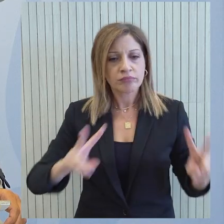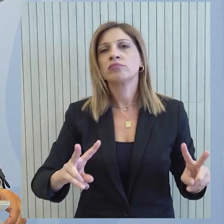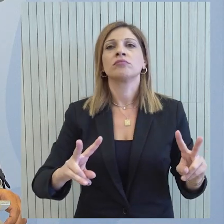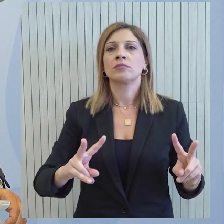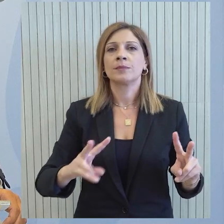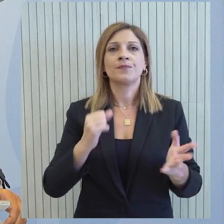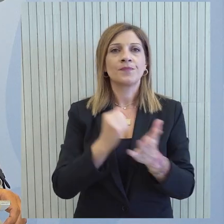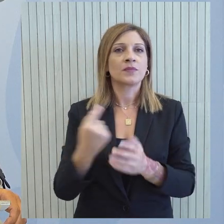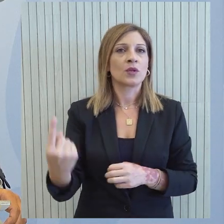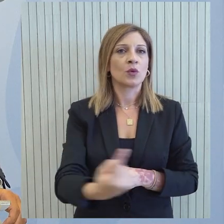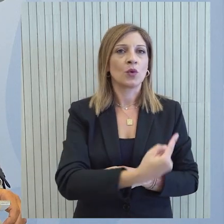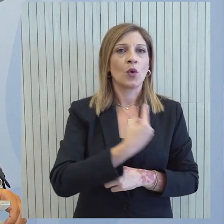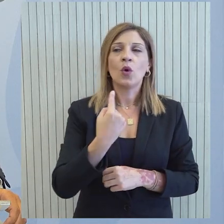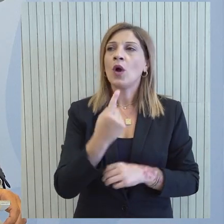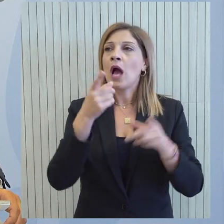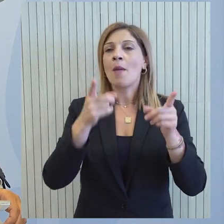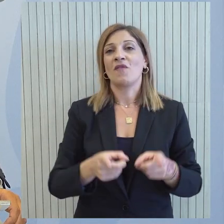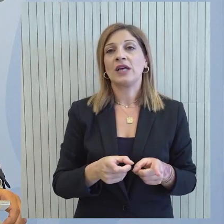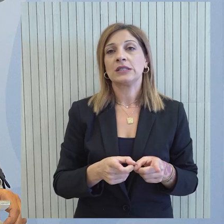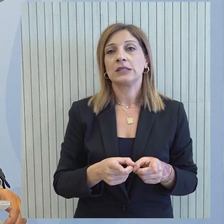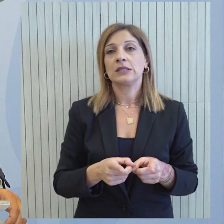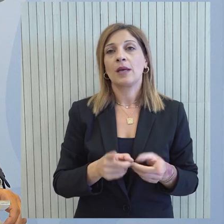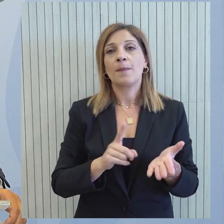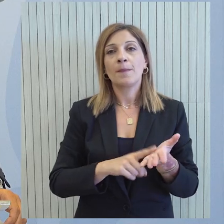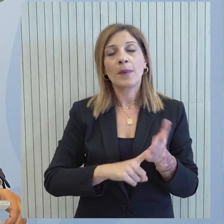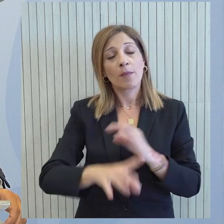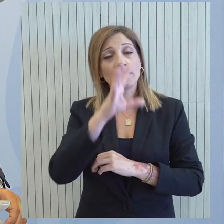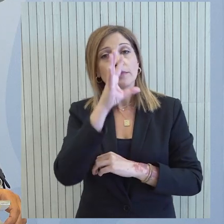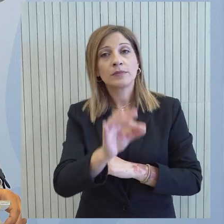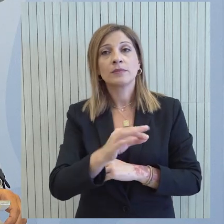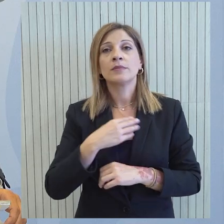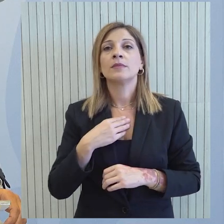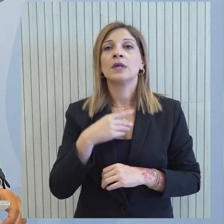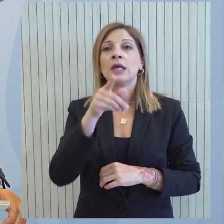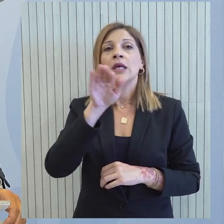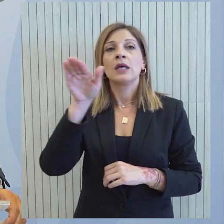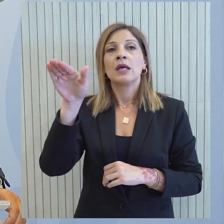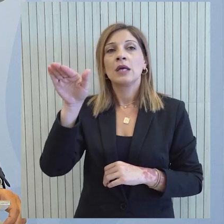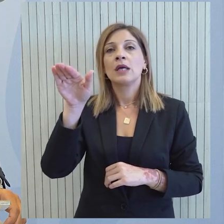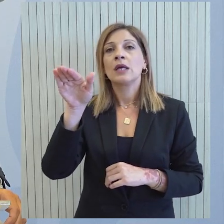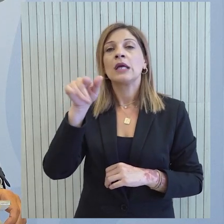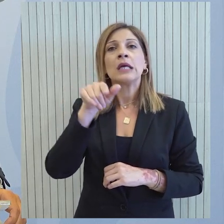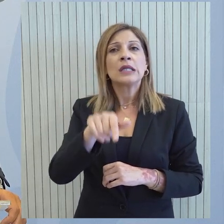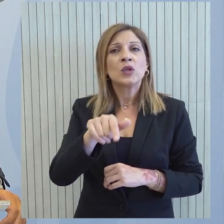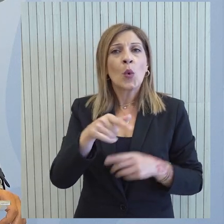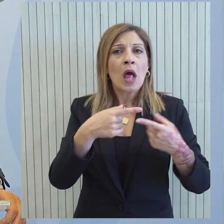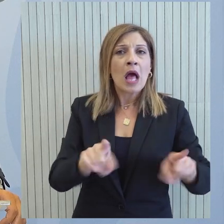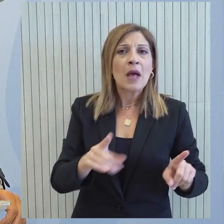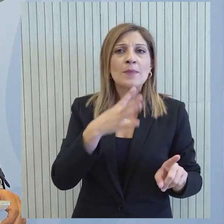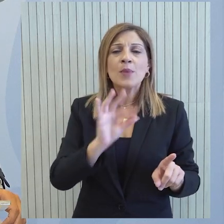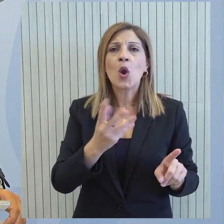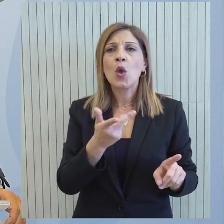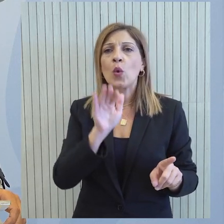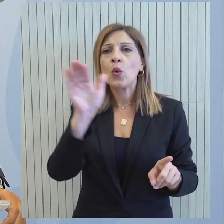με όλη την σαφήνεια που μπορούν να χαρακτηρίζονται οι αποφάσεις μας να λαμβάνονται τα πραγματικά δεδομένα. Για ποιο λόγο τότε υπάρχει ότι υπάρχει αυτή η